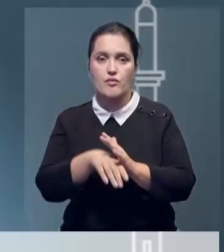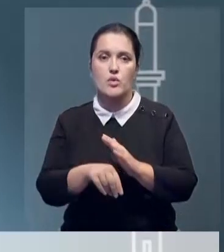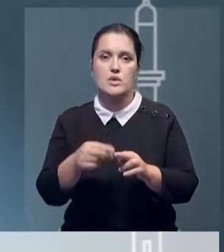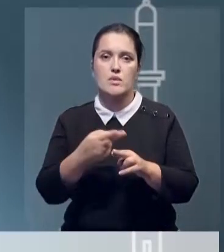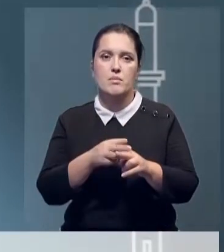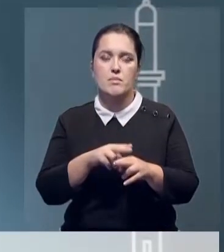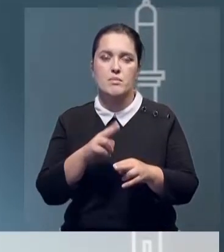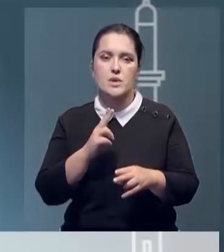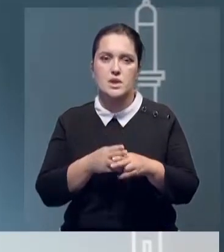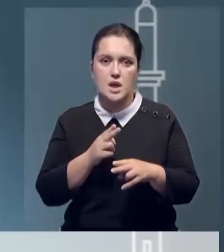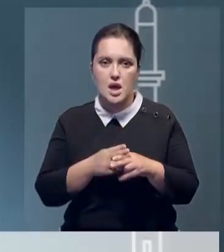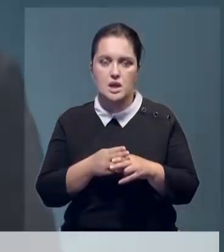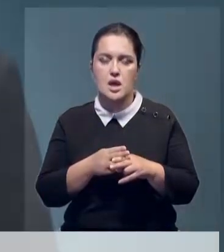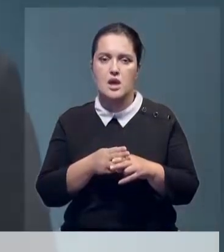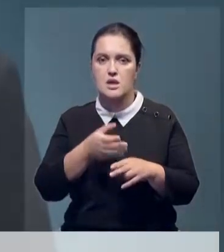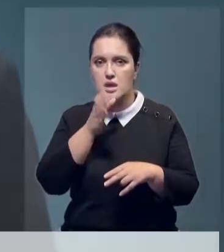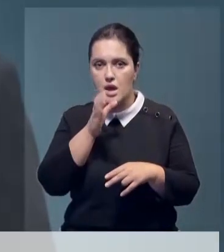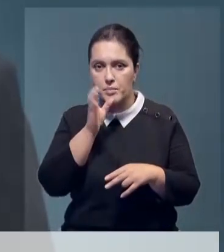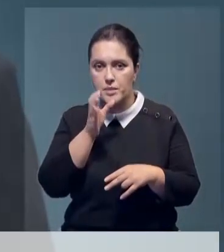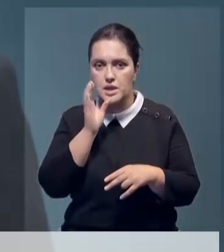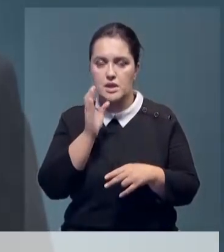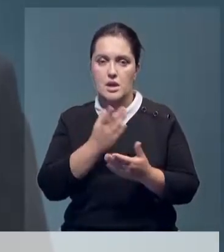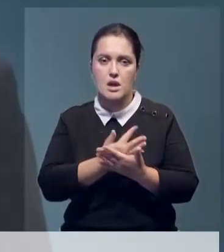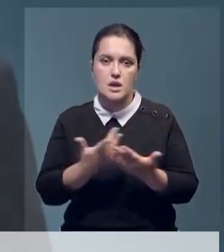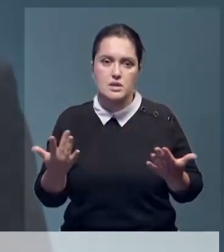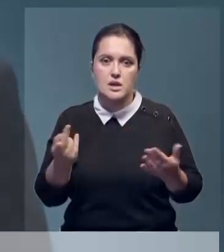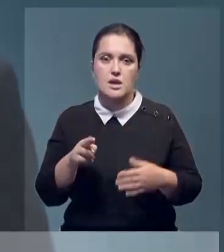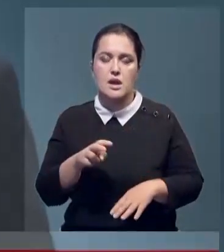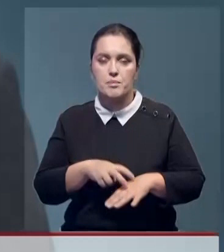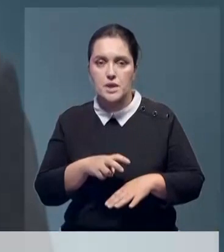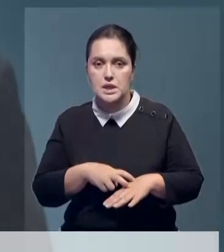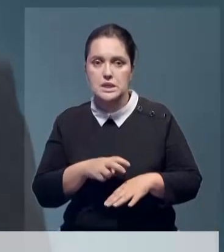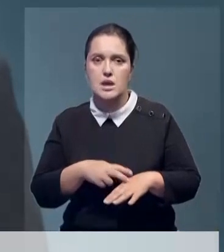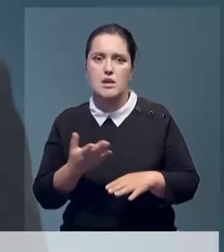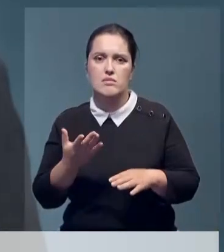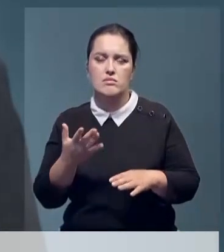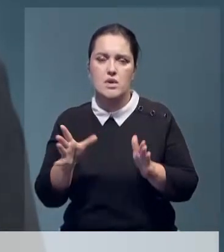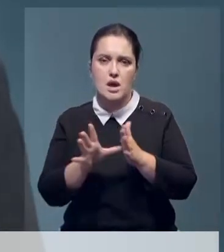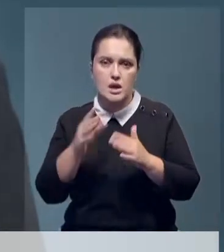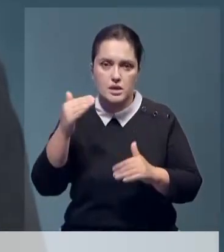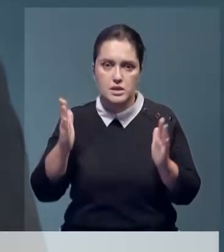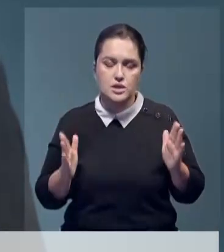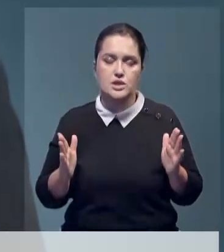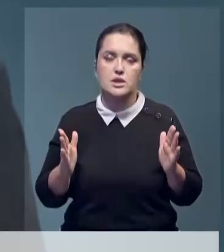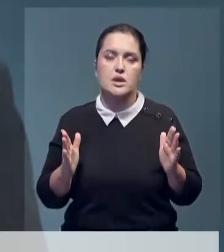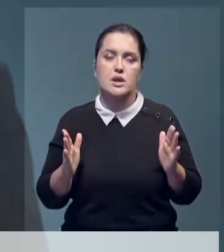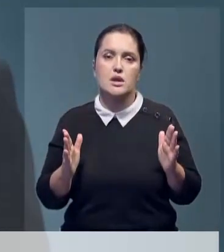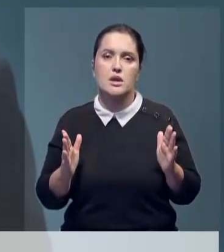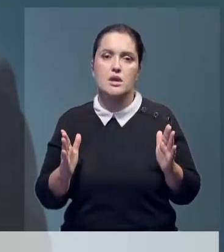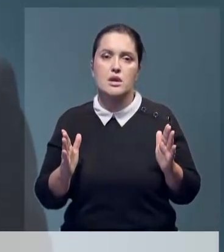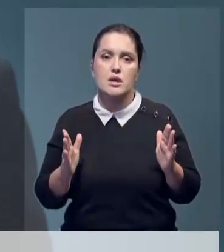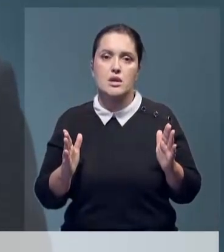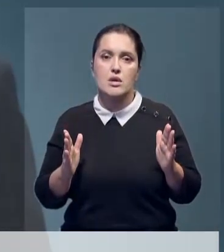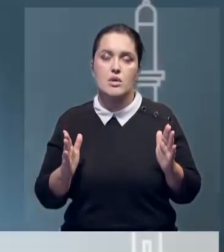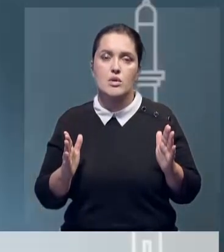металлов, напитки, различная продукция медицинского назначения, трансформаторная продукция. То есть перспективы